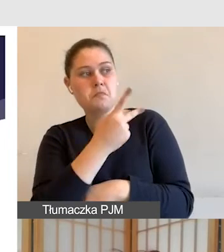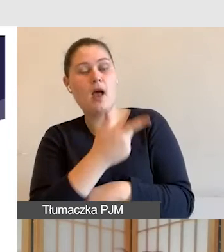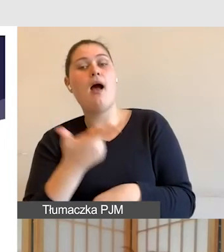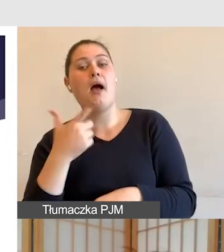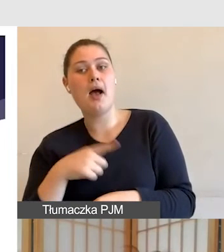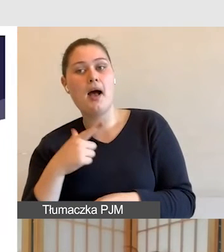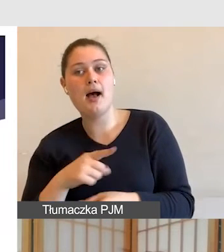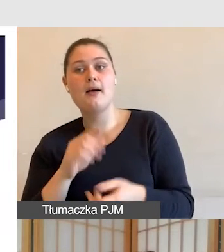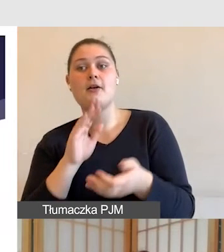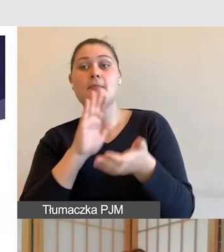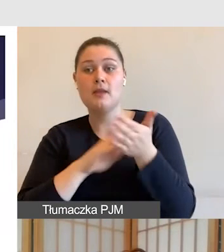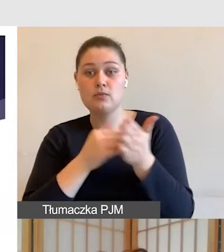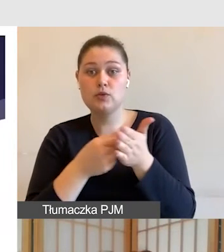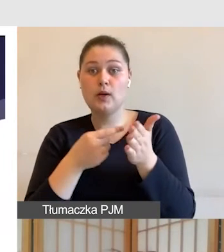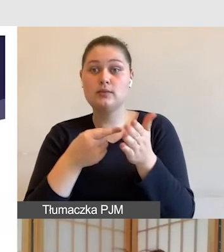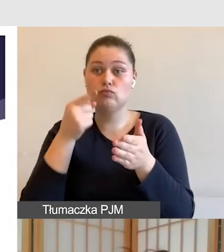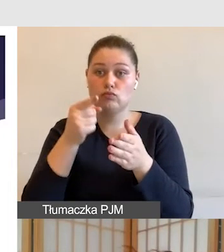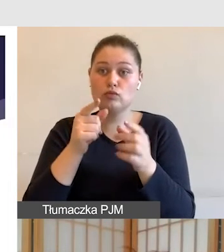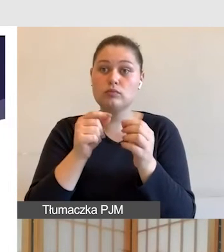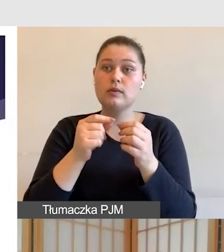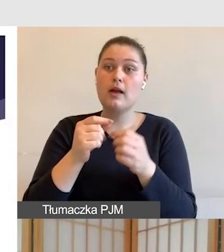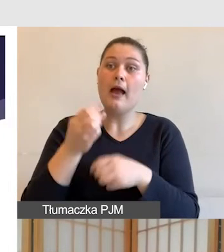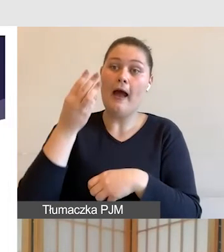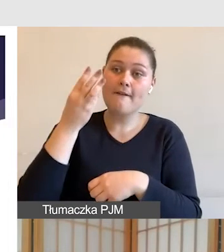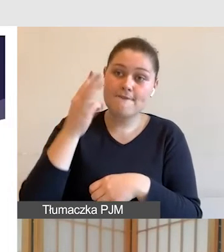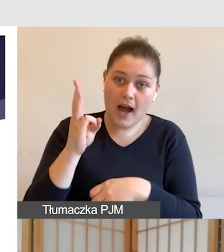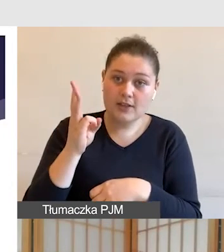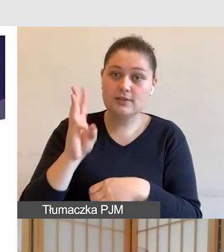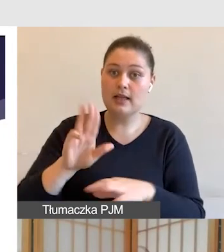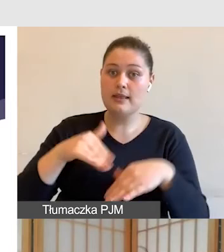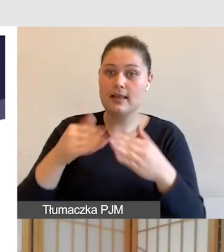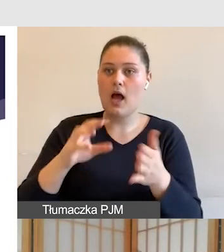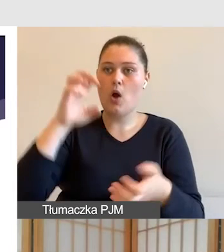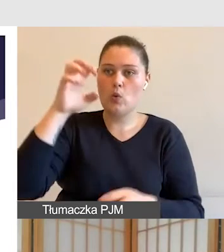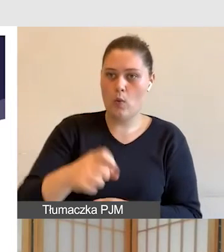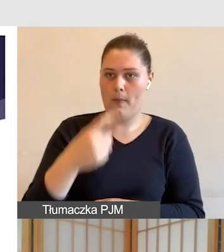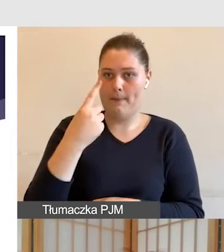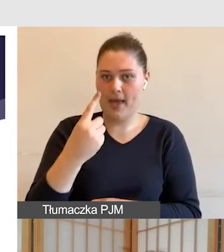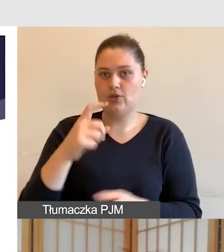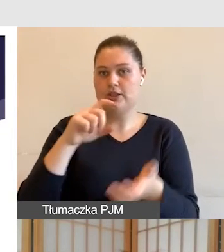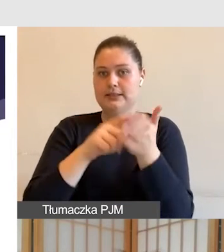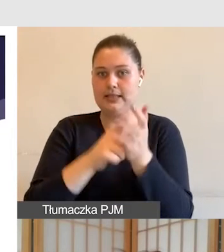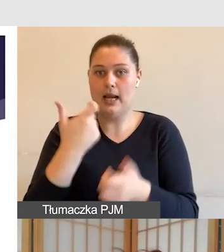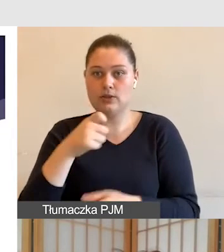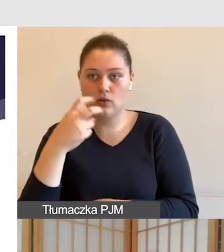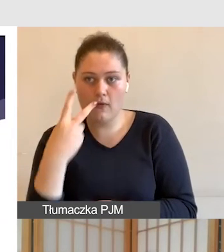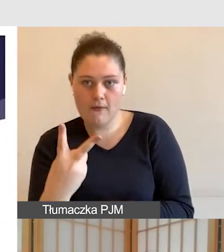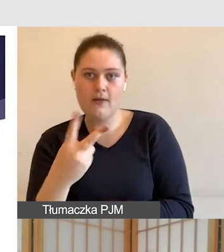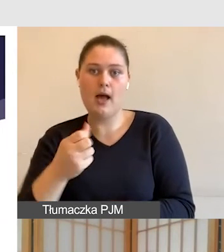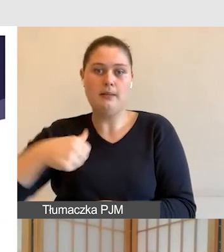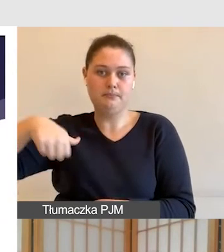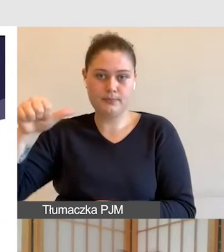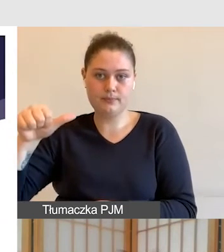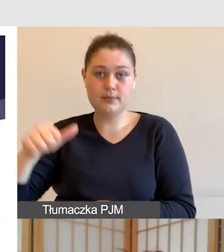na przykład warsztat dla grupy pierwszej, sala 102, piętro pierwsze. Dlaczego jest to istotne, ponieważ niejednokrotnie w budynku